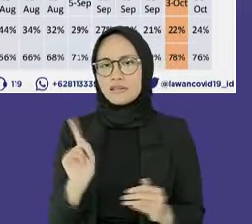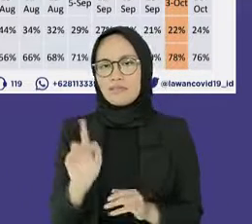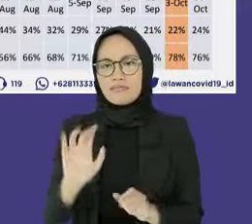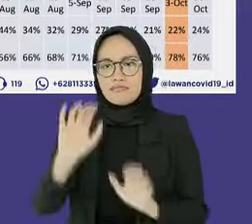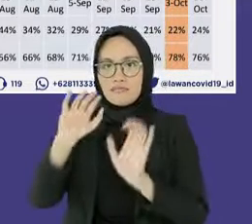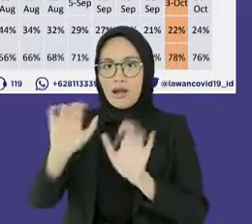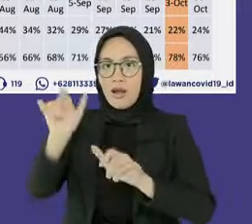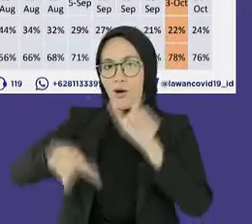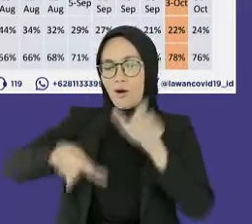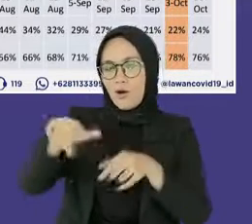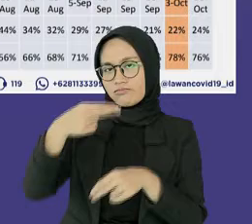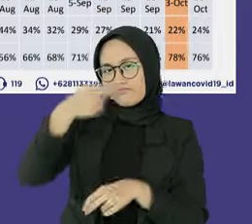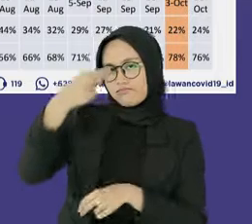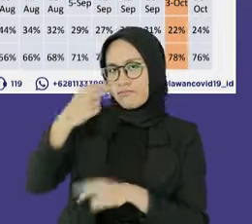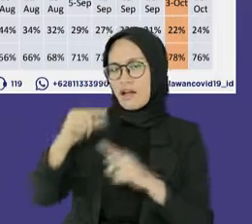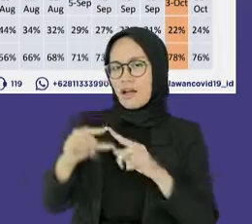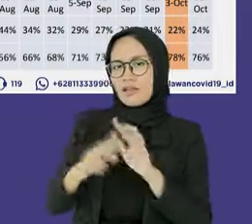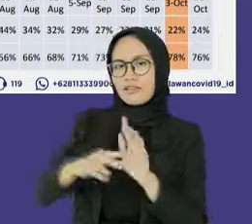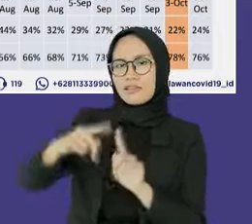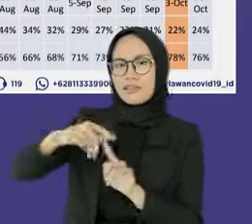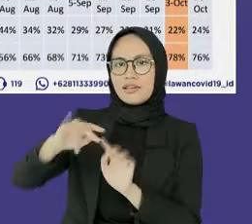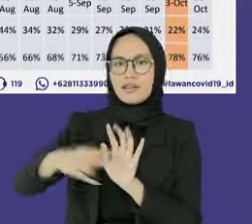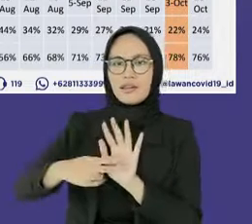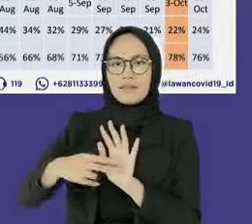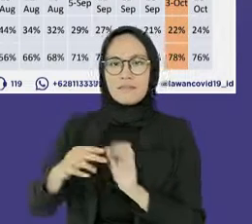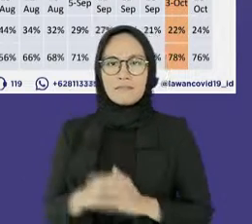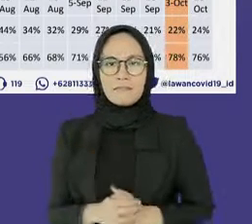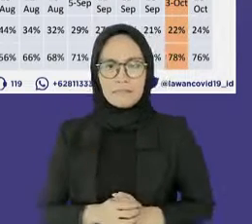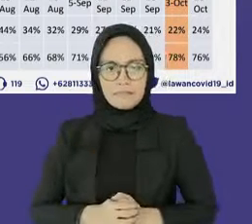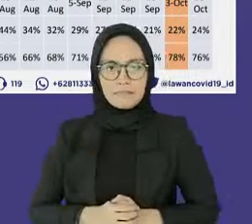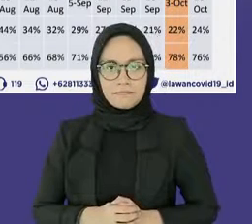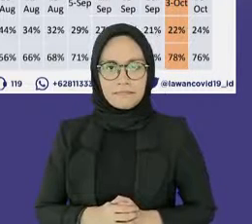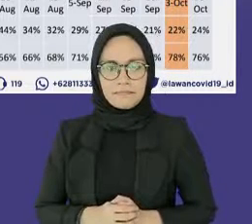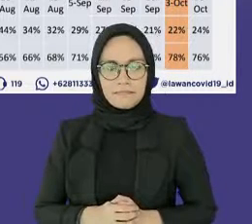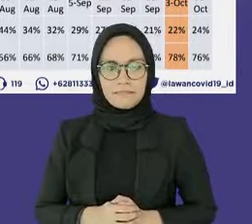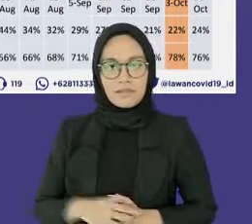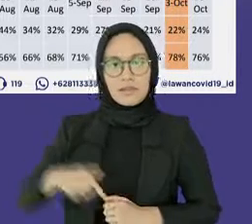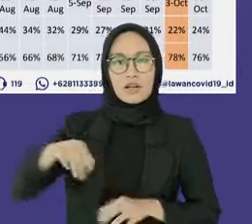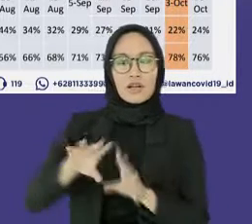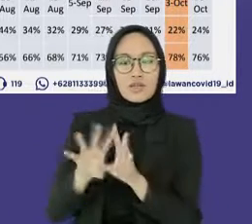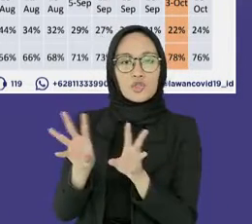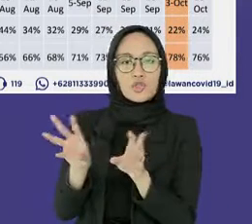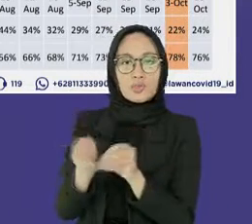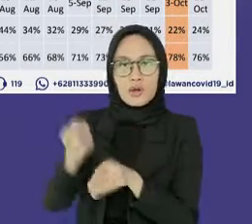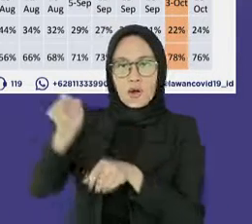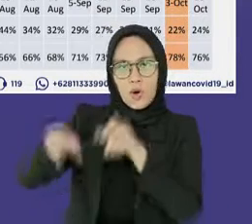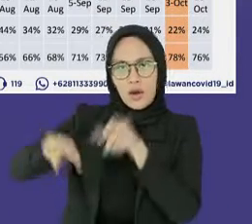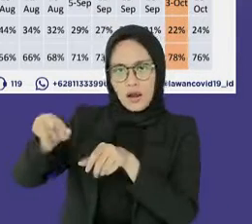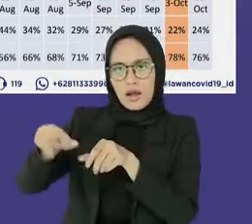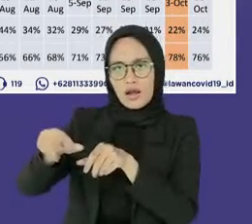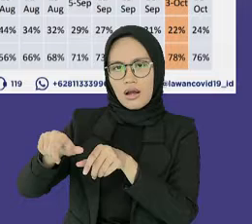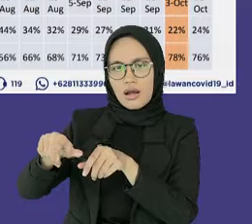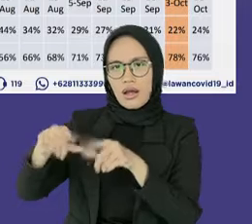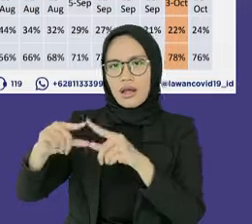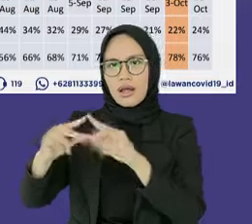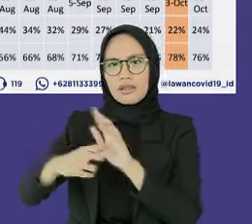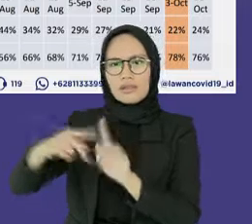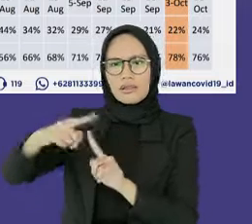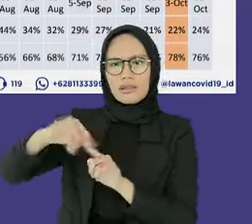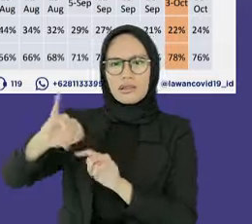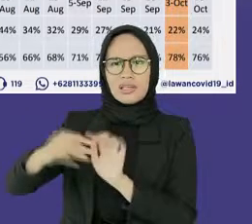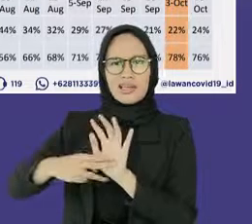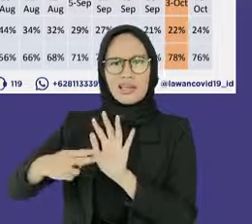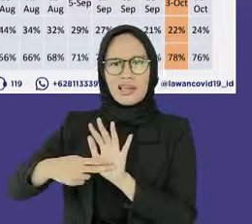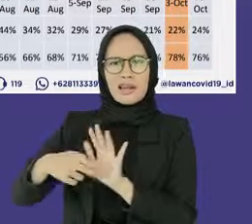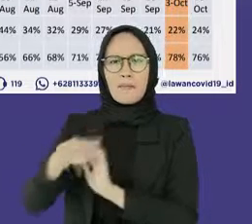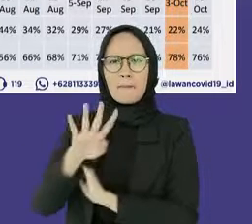pada 3 Oktober lalu, jumlah orang yang diperiksa dengan antigen mencapai hampir 1 juta orang, 4 kali